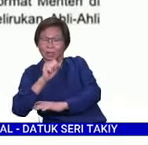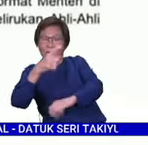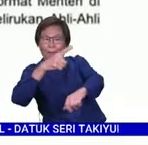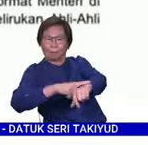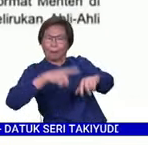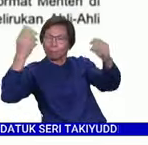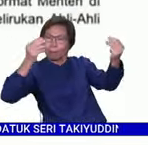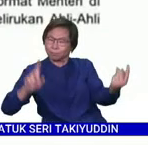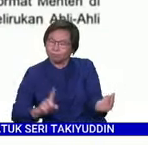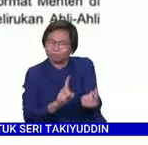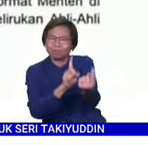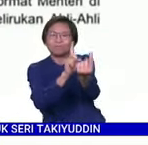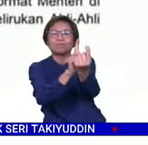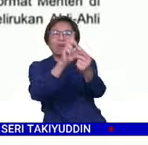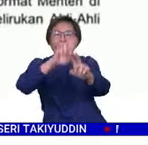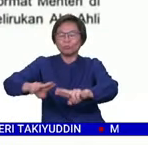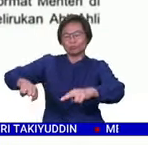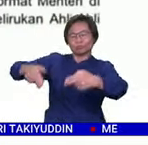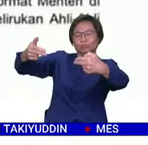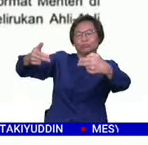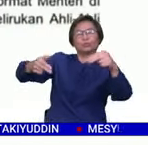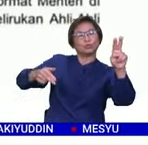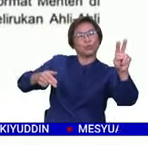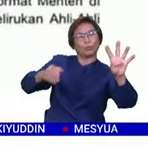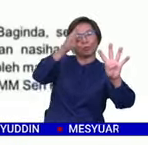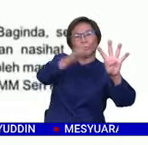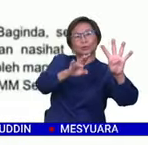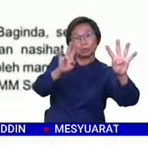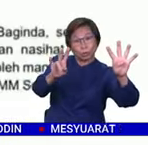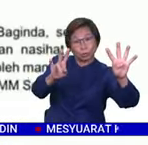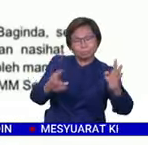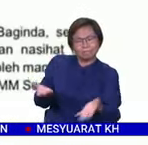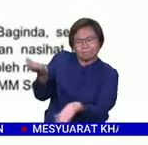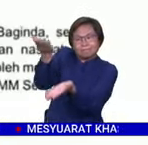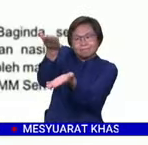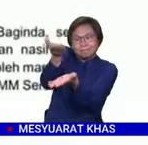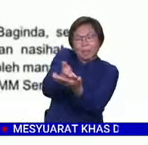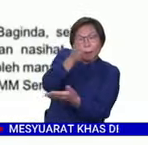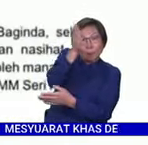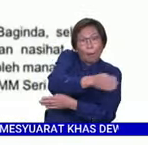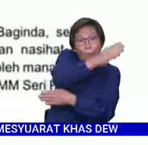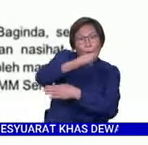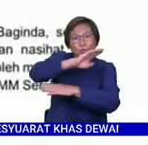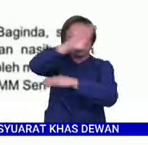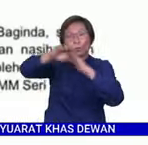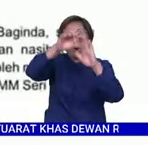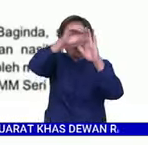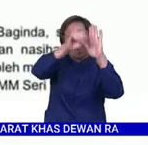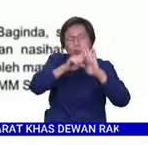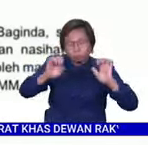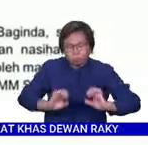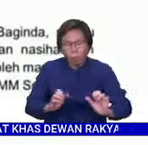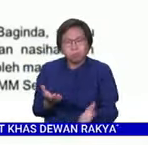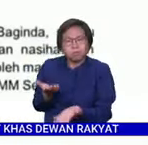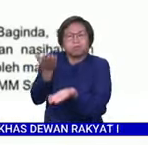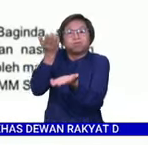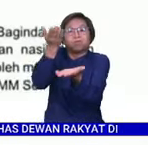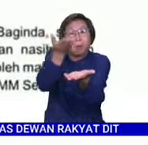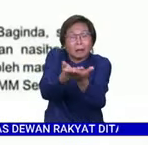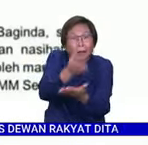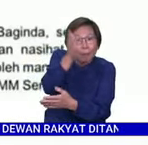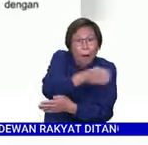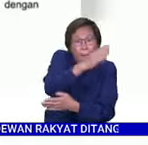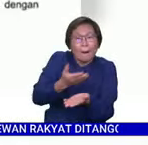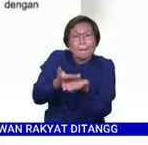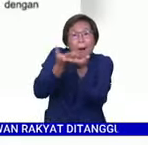semasa majlis menghadap secara maya pada 24 Julai supaya cadangan pembatalan semua Ordinan Darurat dibentang dan